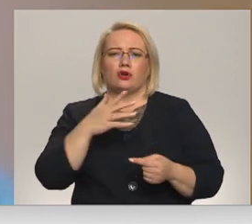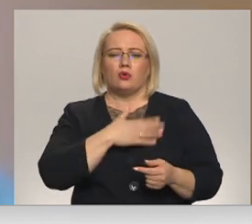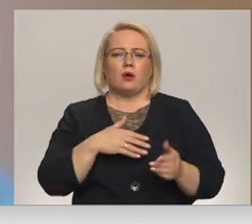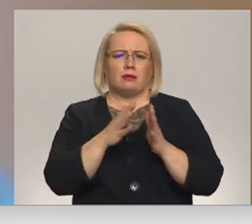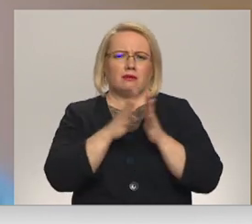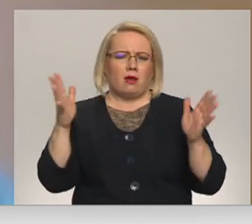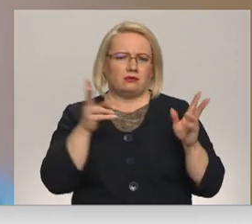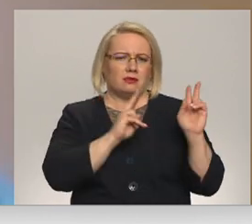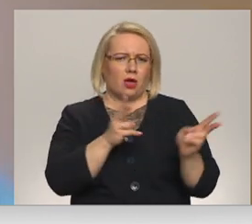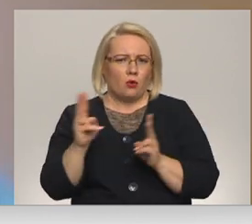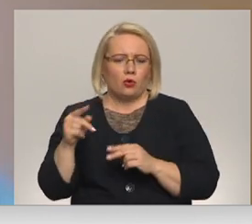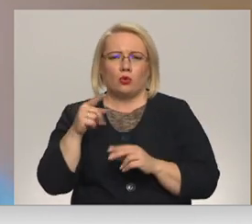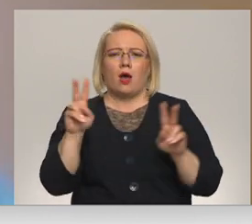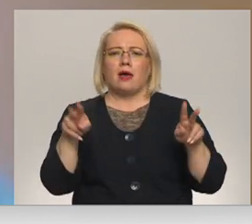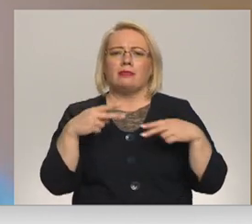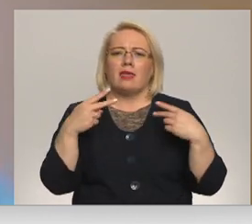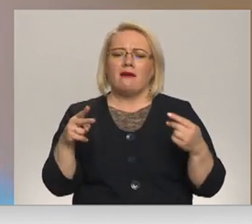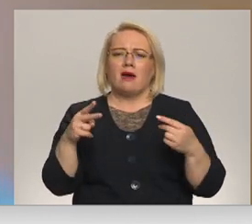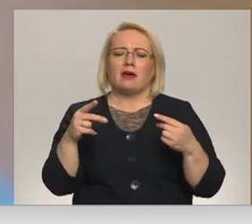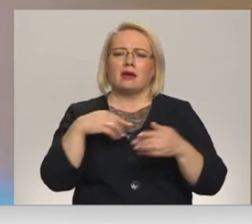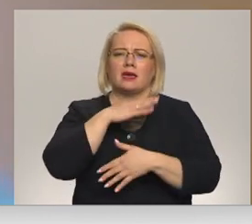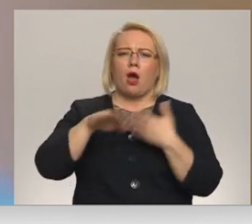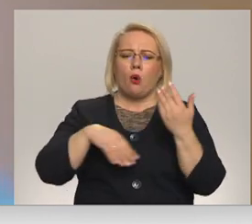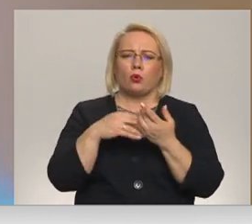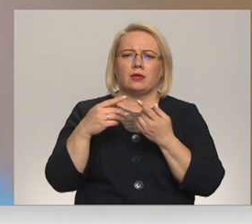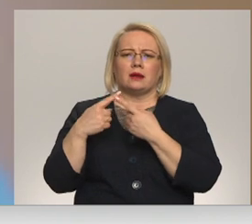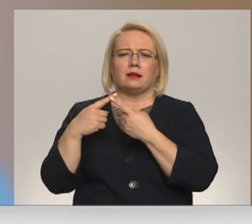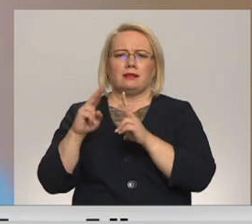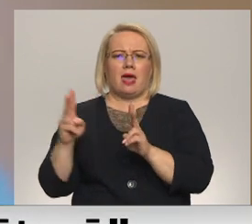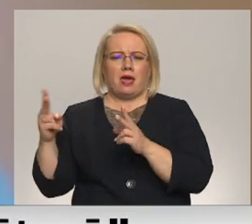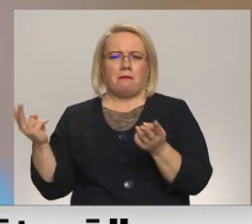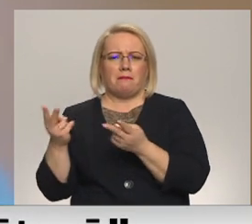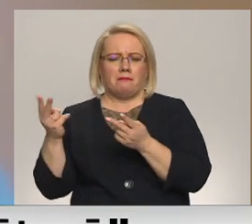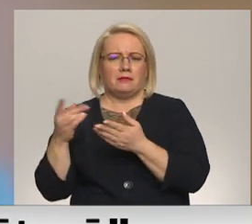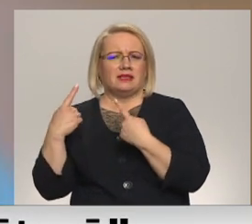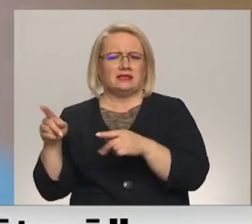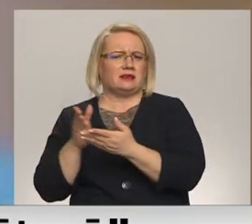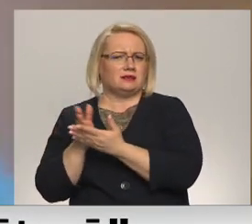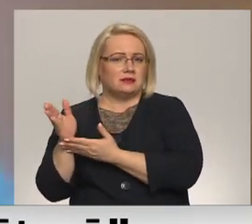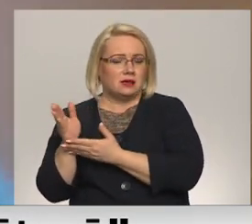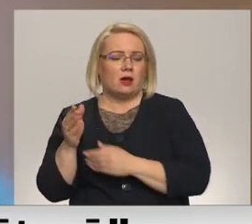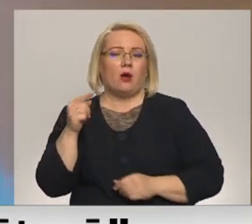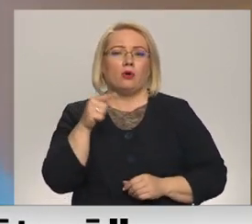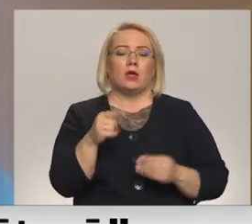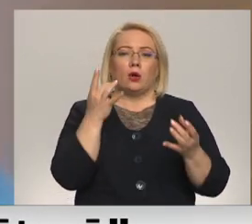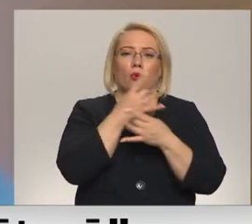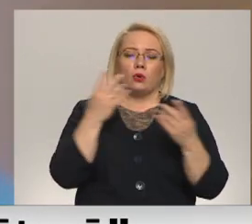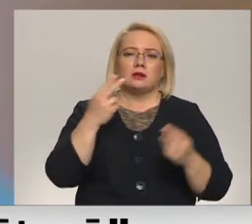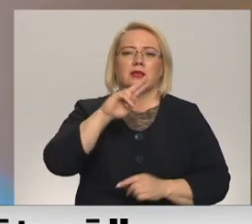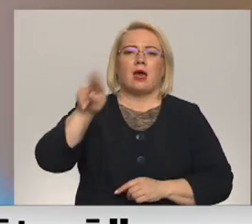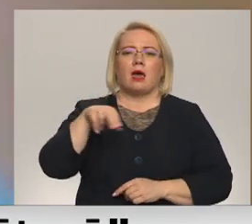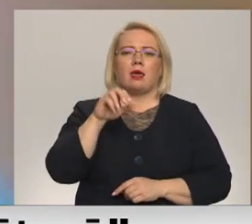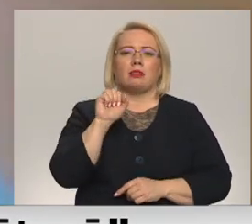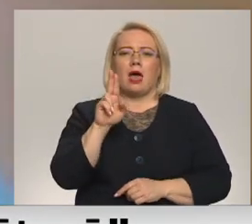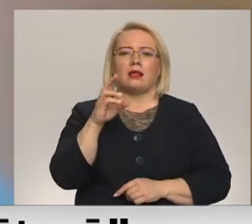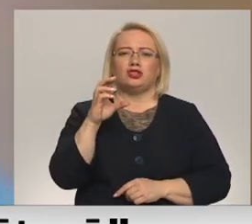tos nevajadzētu jaukt ar skatu visko daģi. Tā ir, tas ir kaut kas cits. Un savukārt daņģi būtu ar tā tie daņģi, ko mūsu